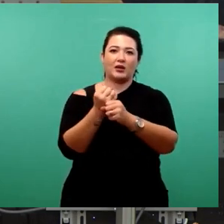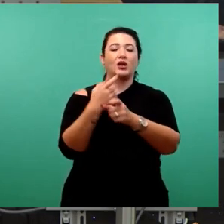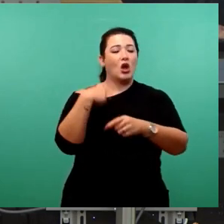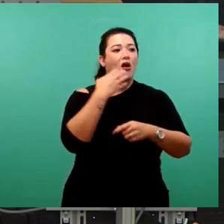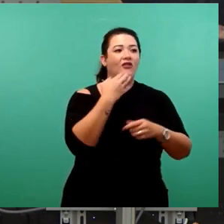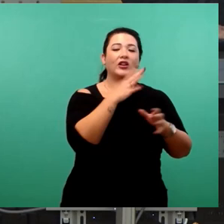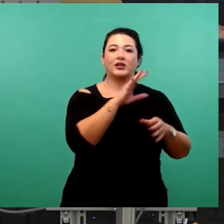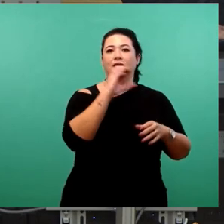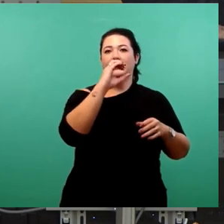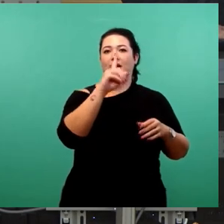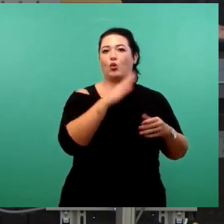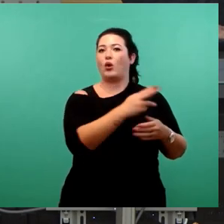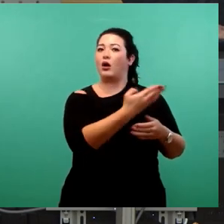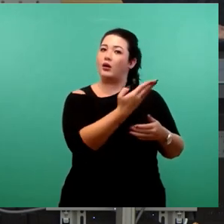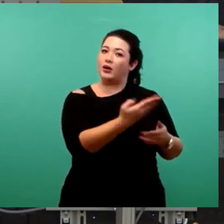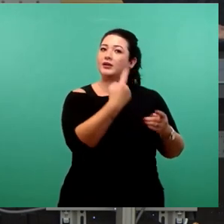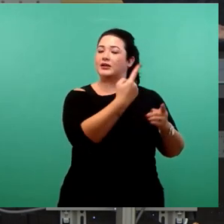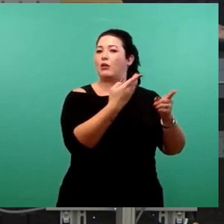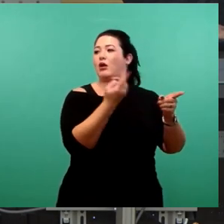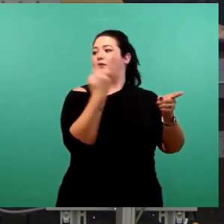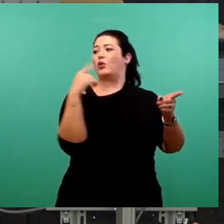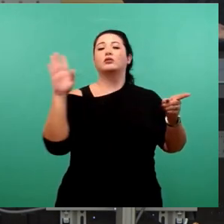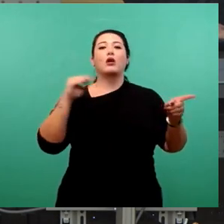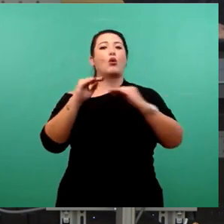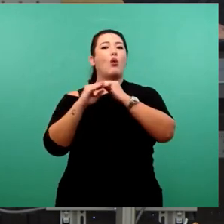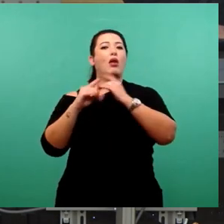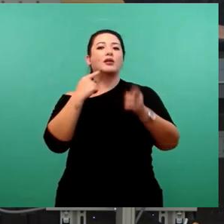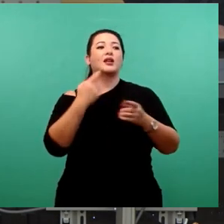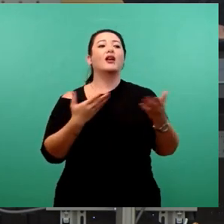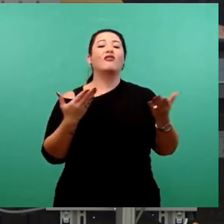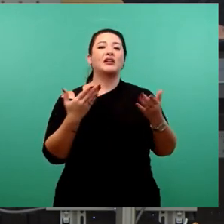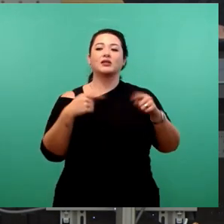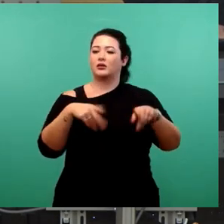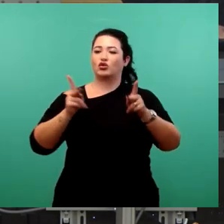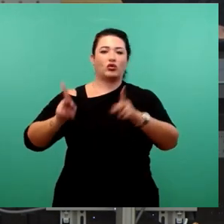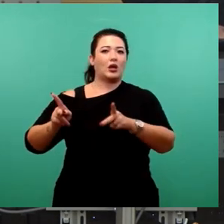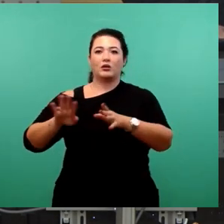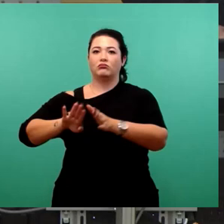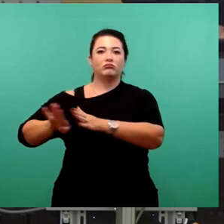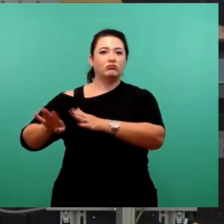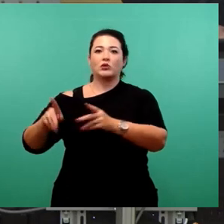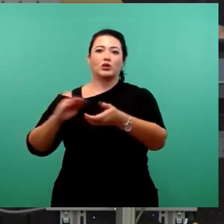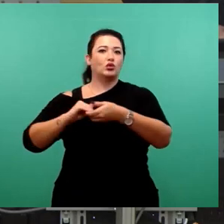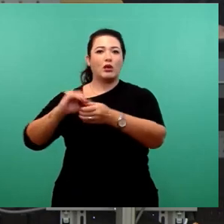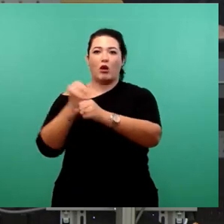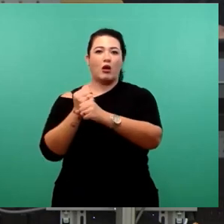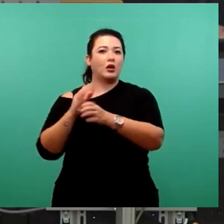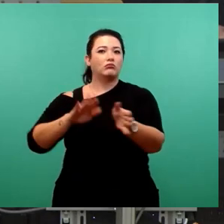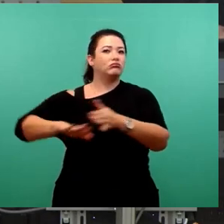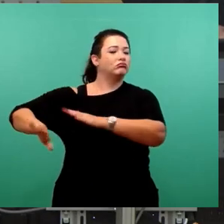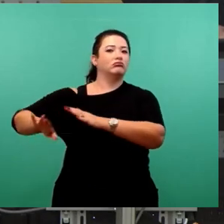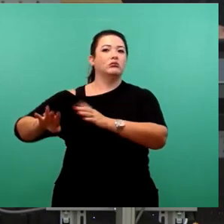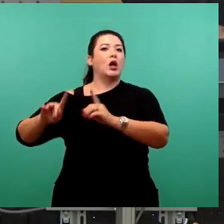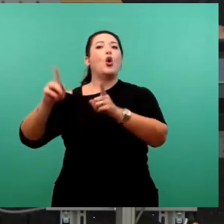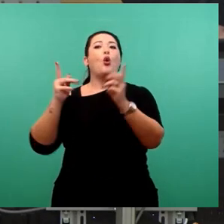zugehört, was der Kollege Schollbach hier gesagt hat. Es geht nicht um die Stadt, es geht nicht um Zusammenarbeit, es geht nicht auch darum, da vorne